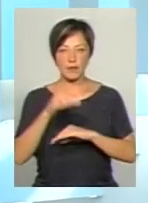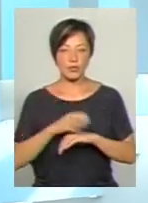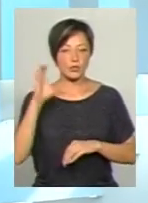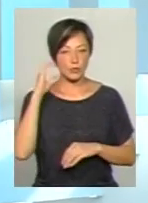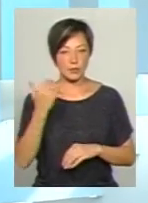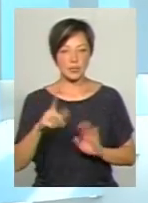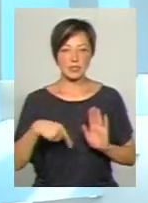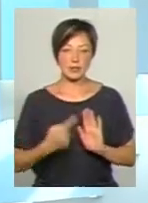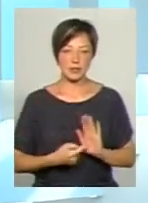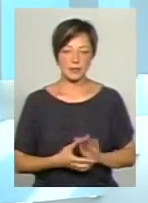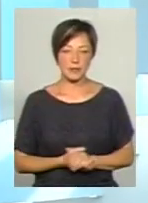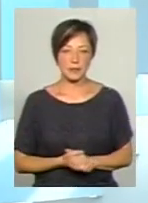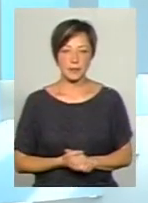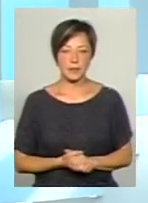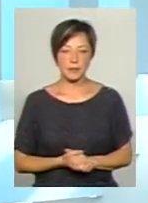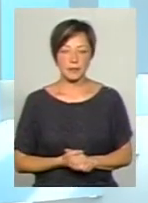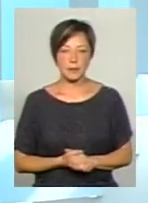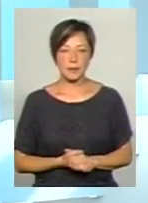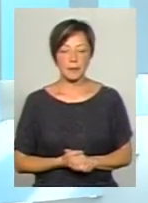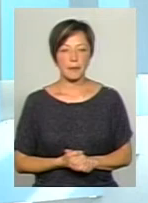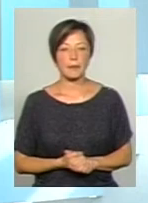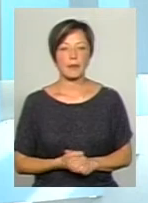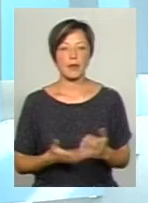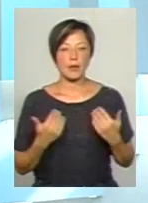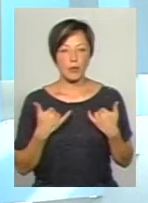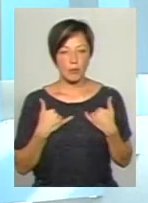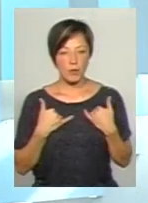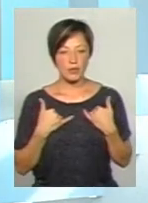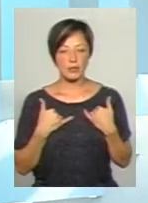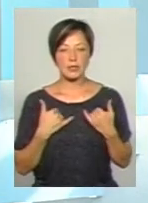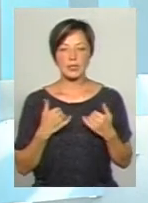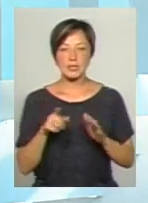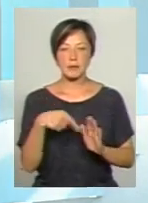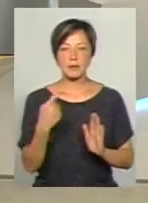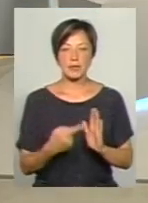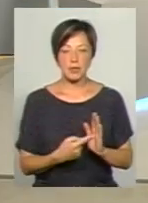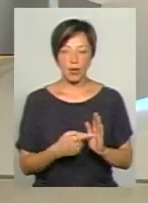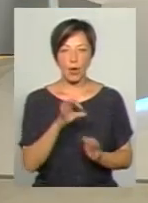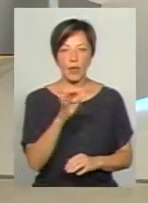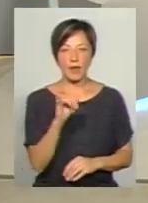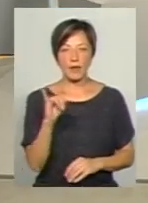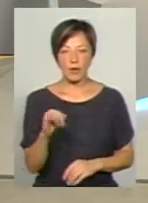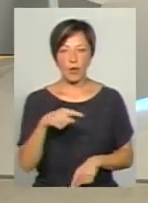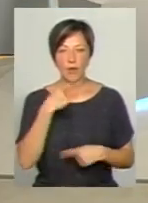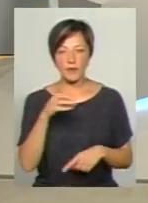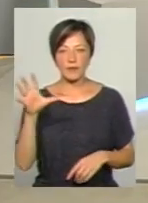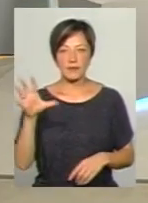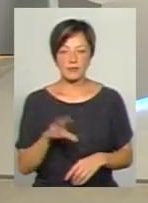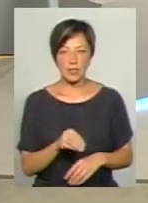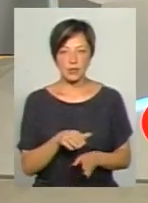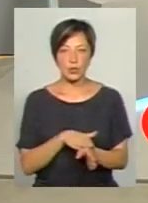чуємо. Задавайте ваше питання. У мене запитання до пана Фасолі. Він говорить, що всі